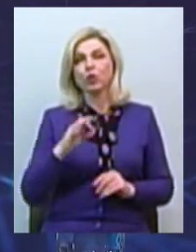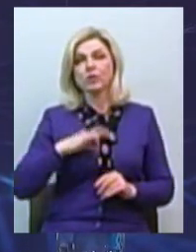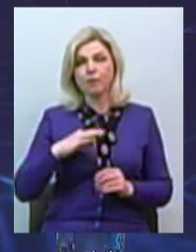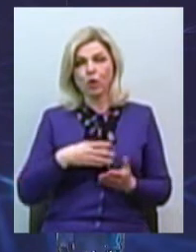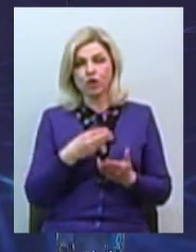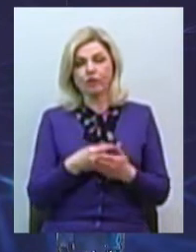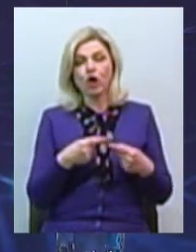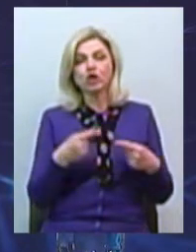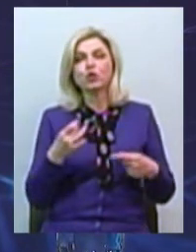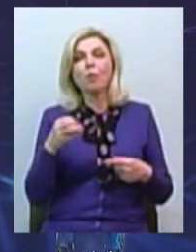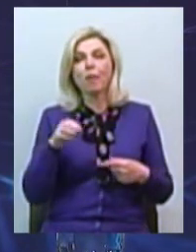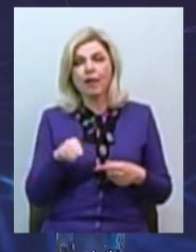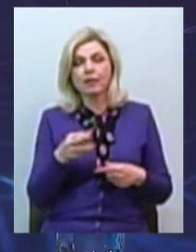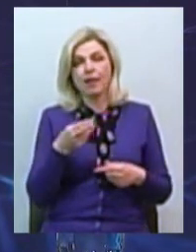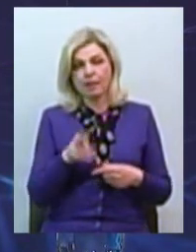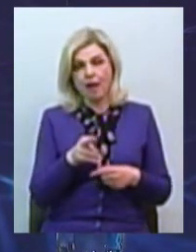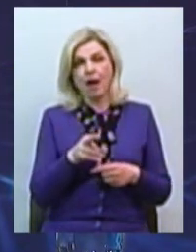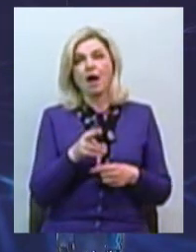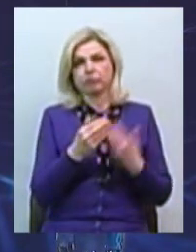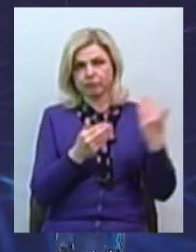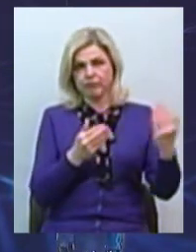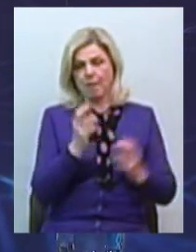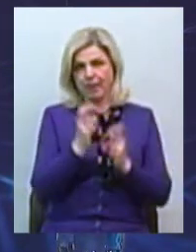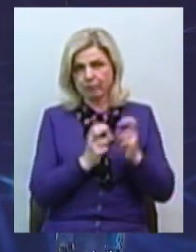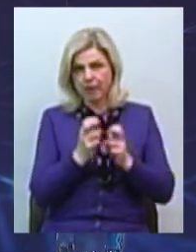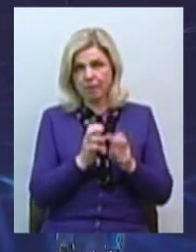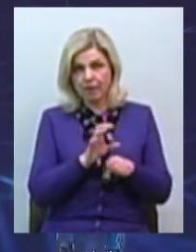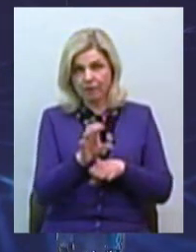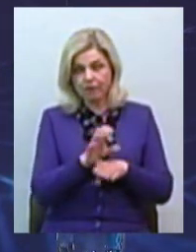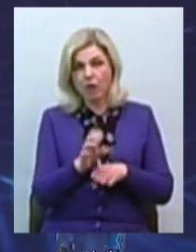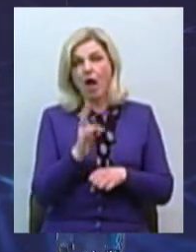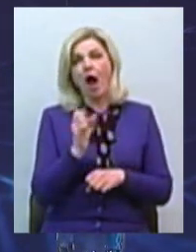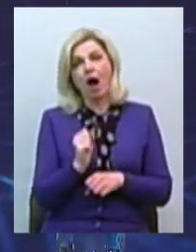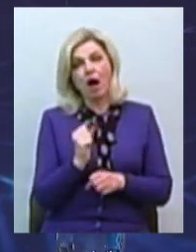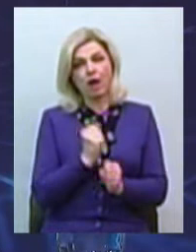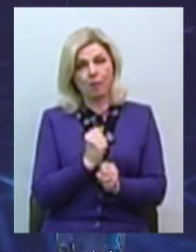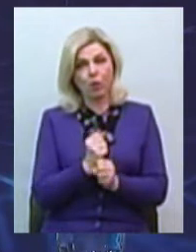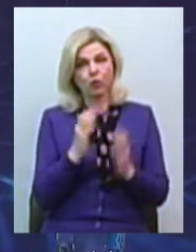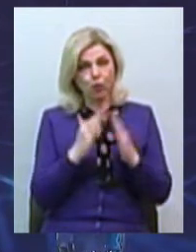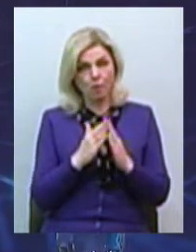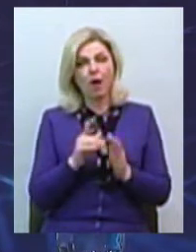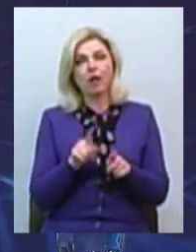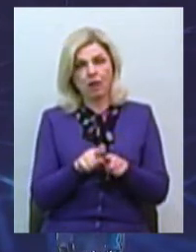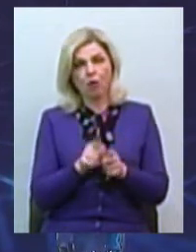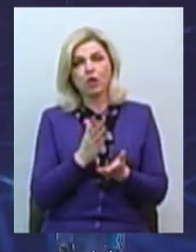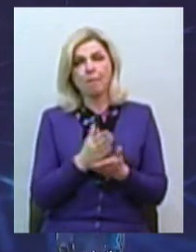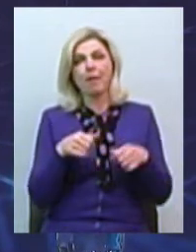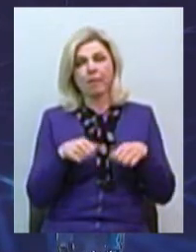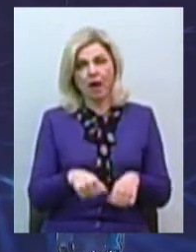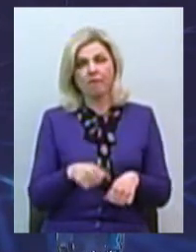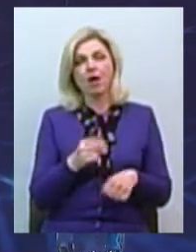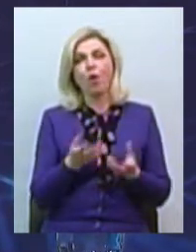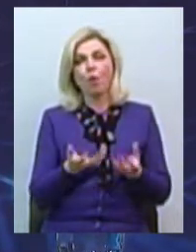інструменти для потреб підприємства, установи, організації, але працюють на дому, вони також мають право на отримання